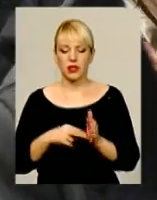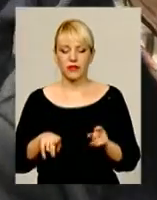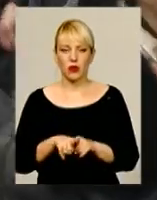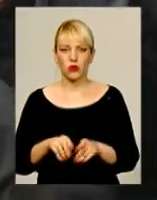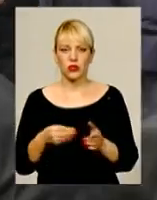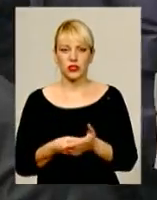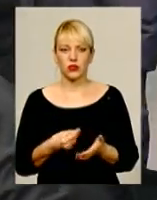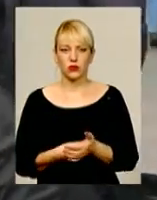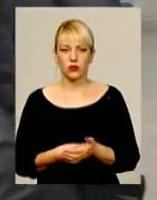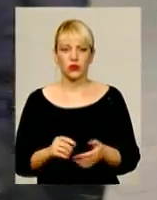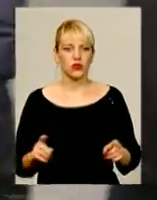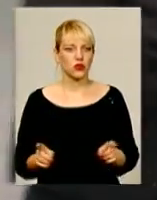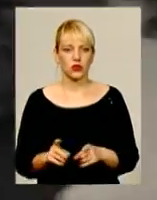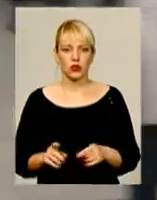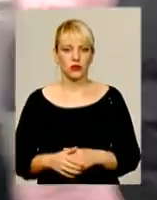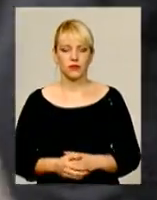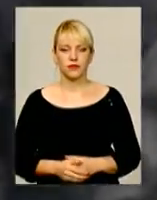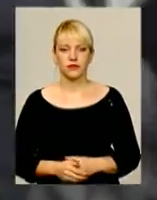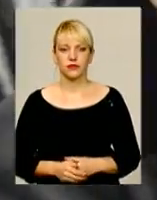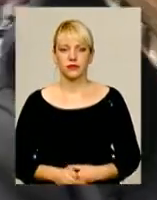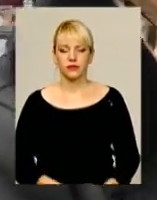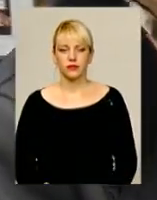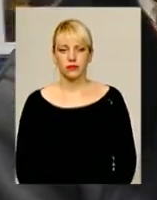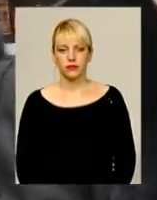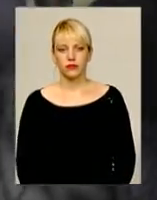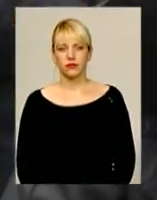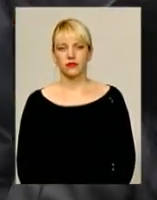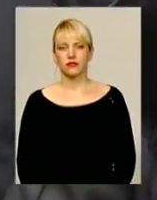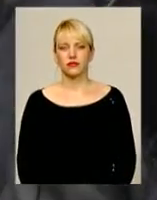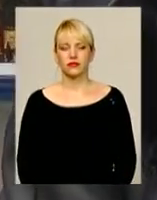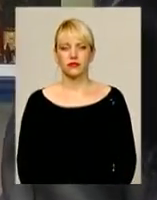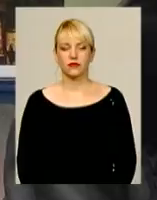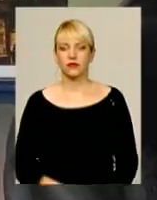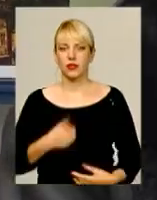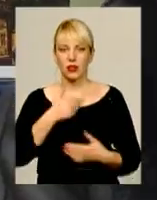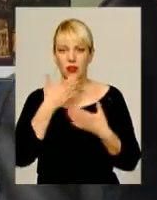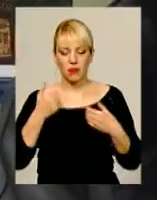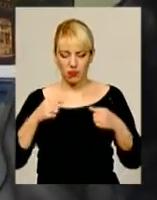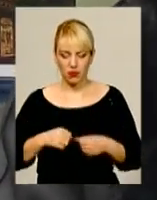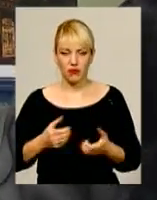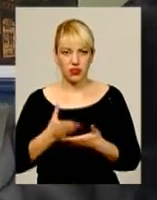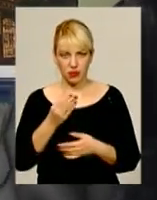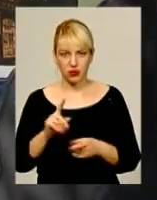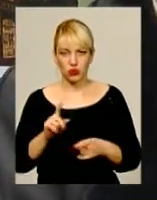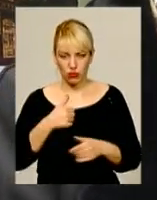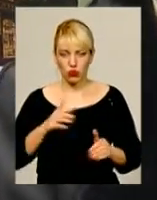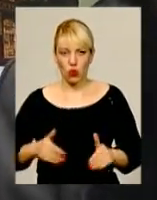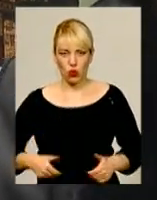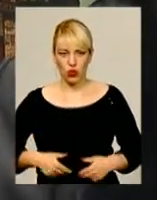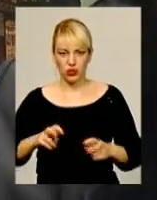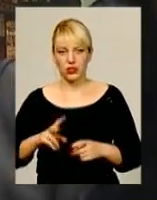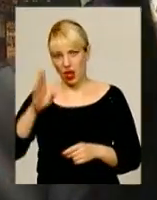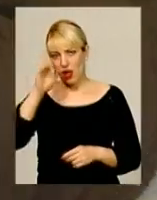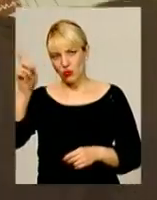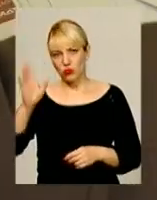я не маю права заплатити. Я що буду голодно сидіти, а йому буде